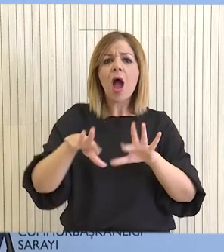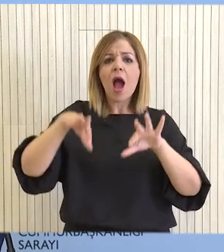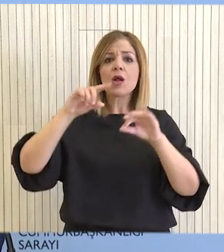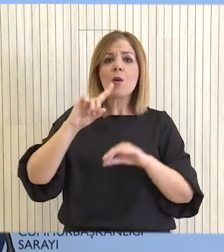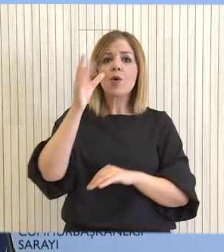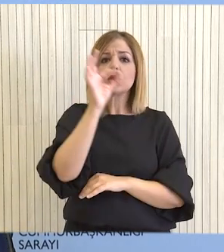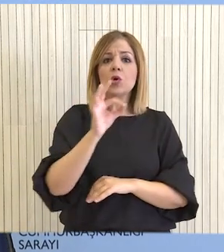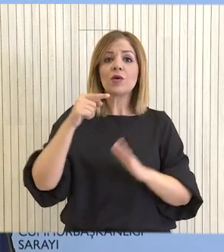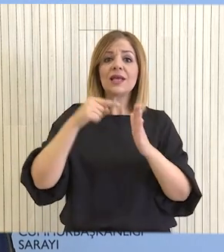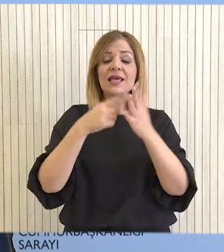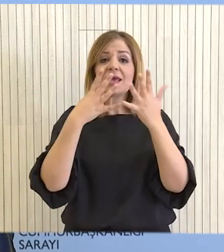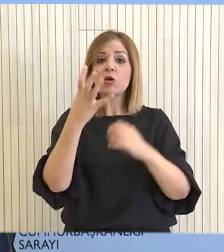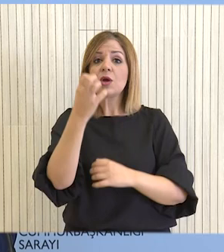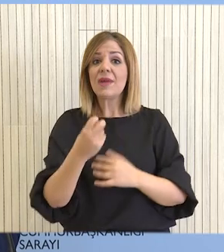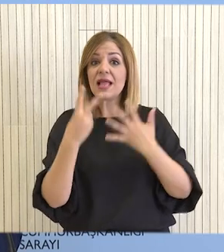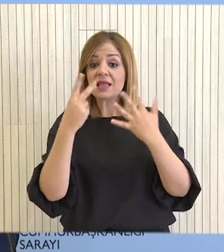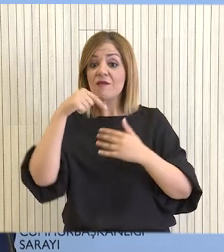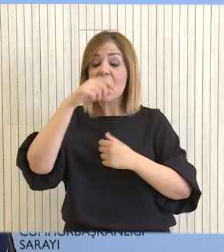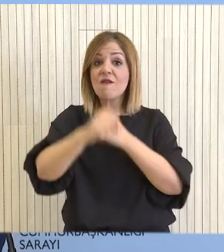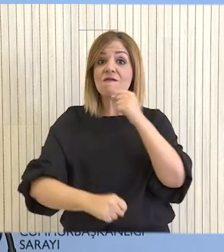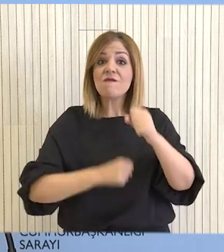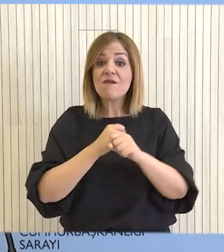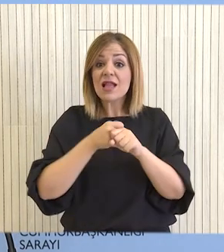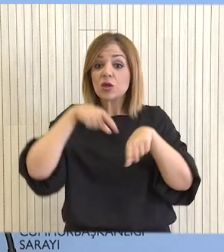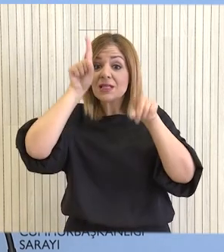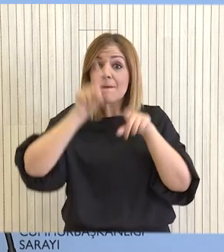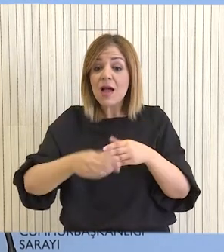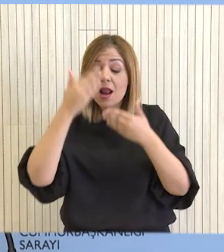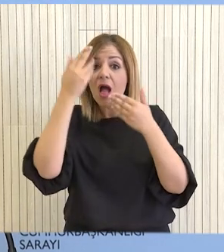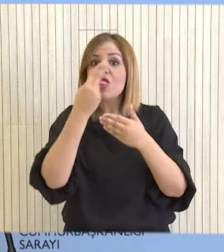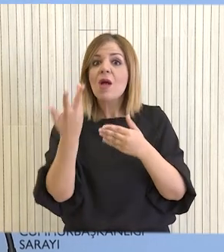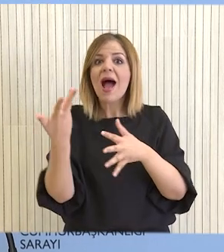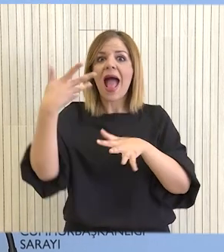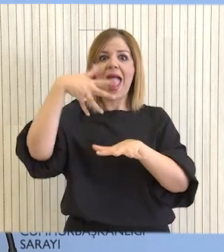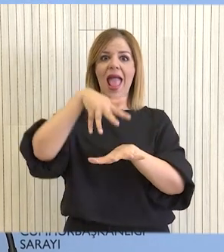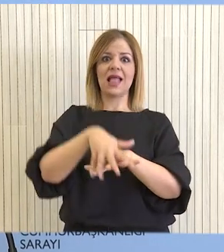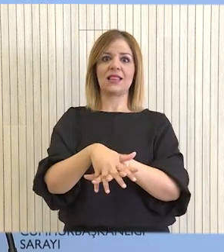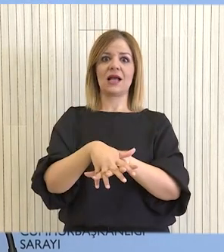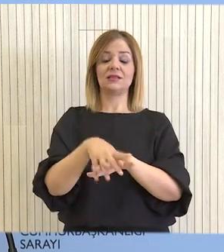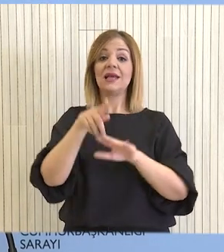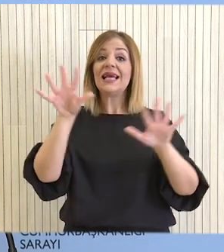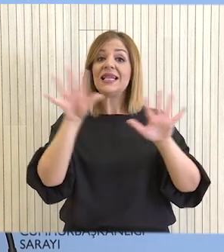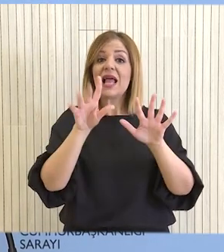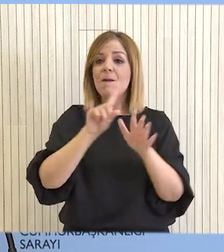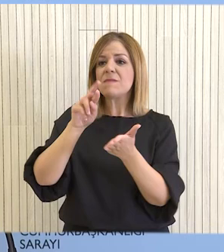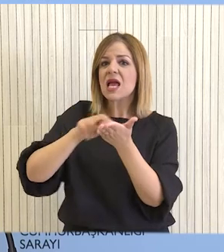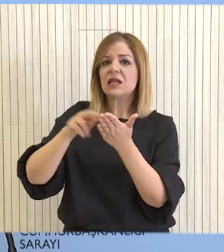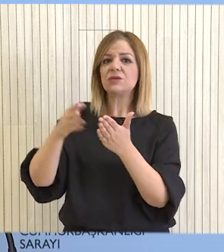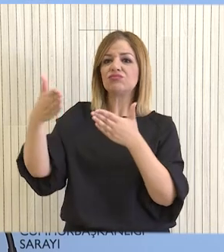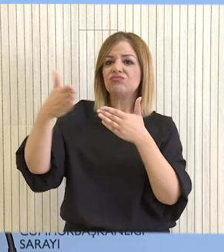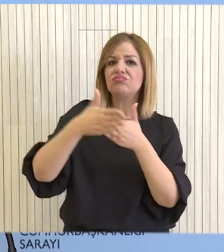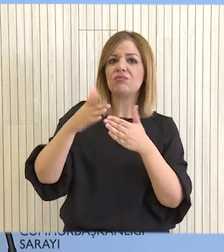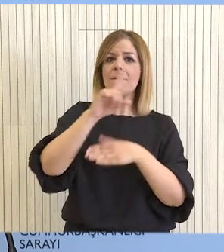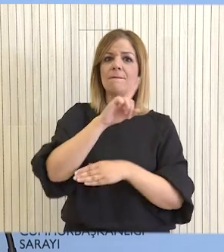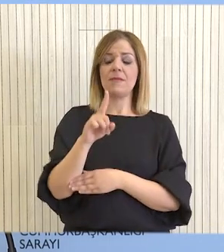1957 και για την φετινή χρονιά η ημέρα είναι αφιερωμένη στη συμπερίληψη, δηλαδή σε μια τηλεόραση χωρίς διακρίσεις και αποκλεισμούς.